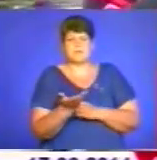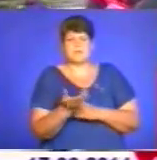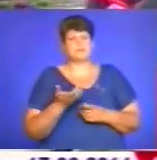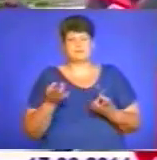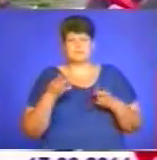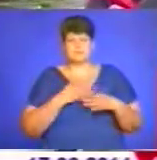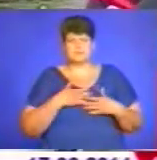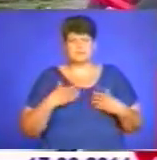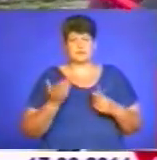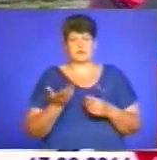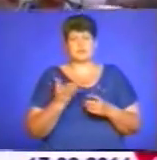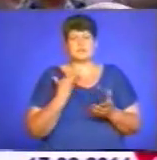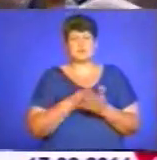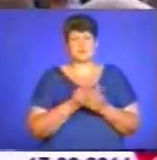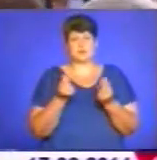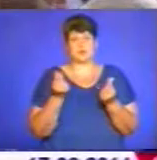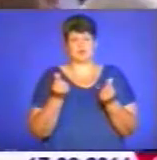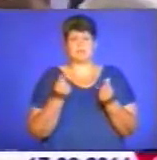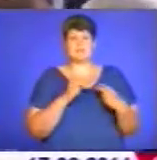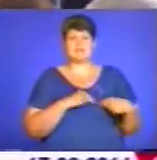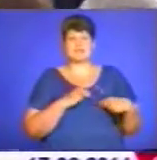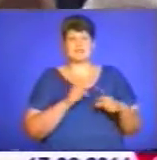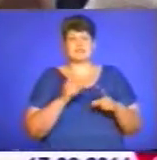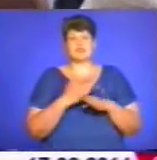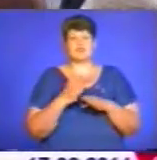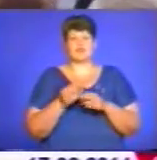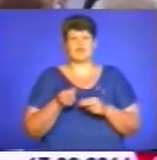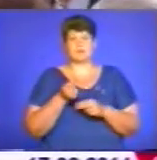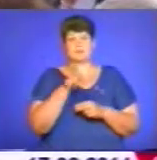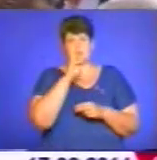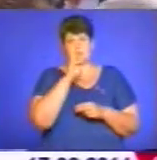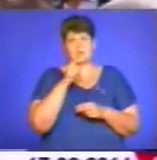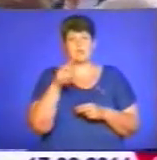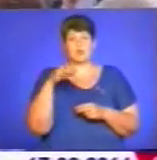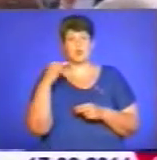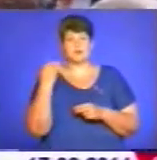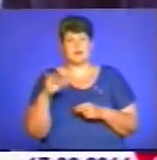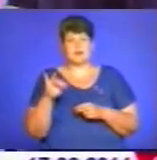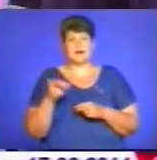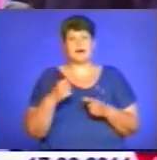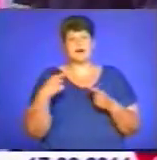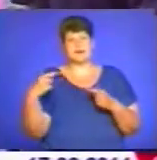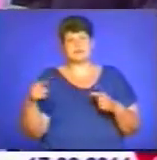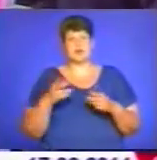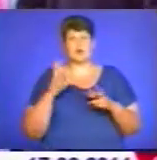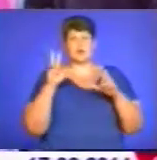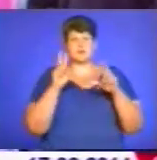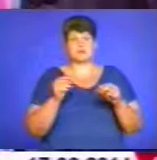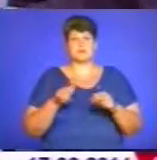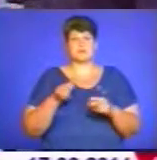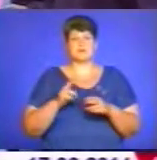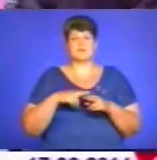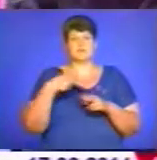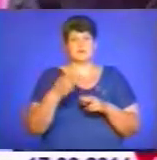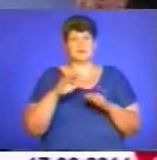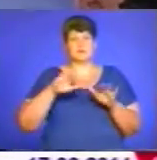за своїми грішами. Працівникам лише частково виплатили зарплати за лютий. Решту обіцяли погасити згодом. Та